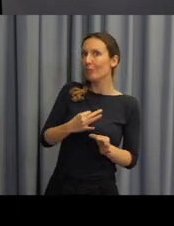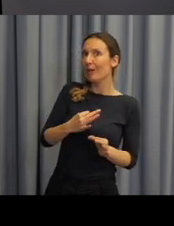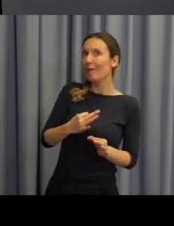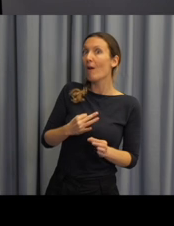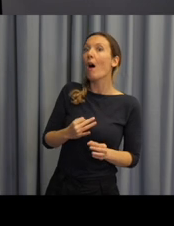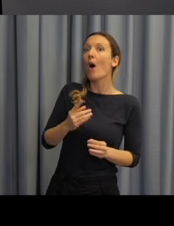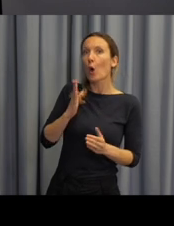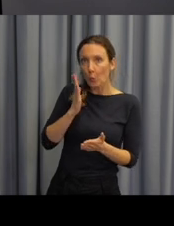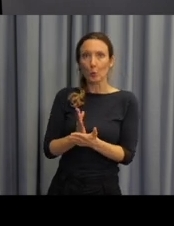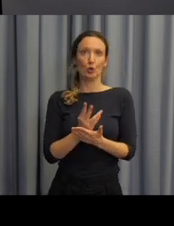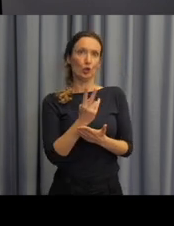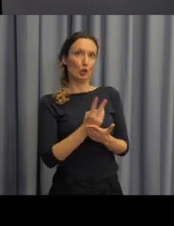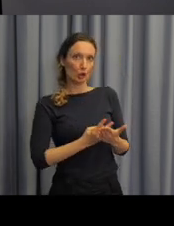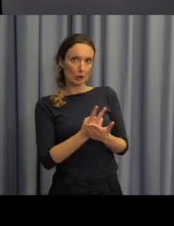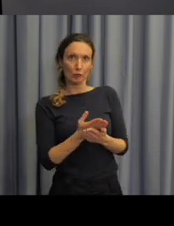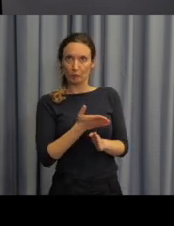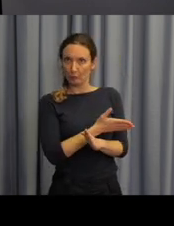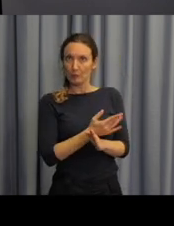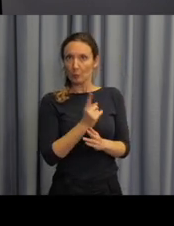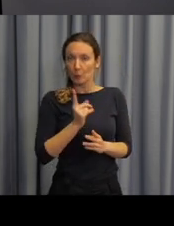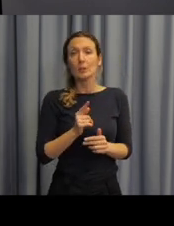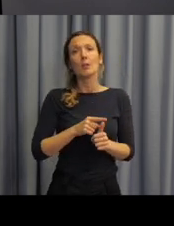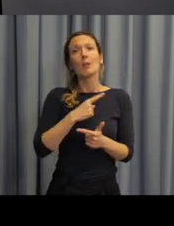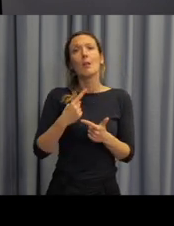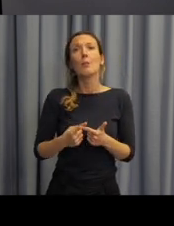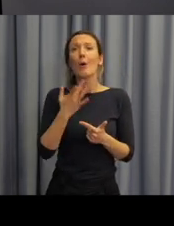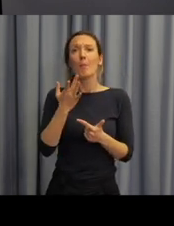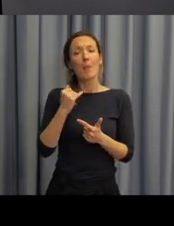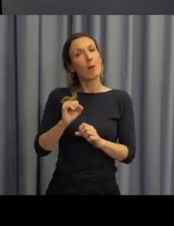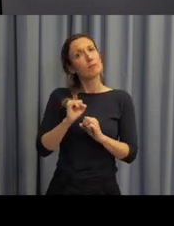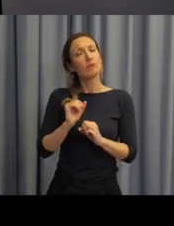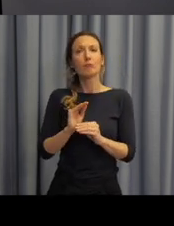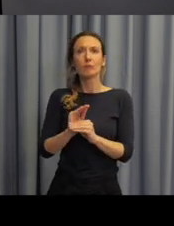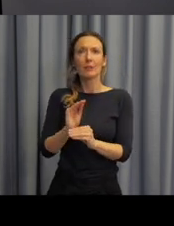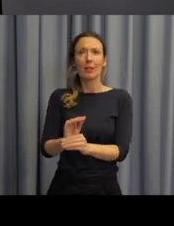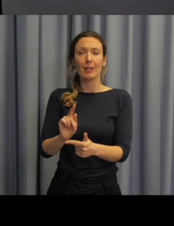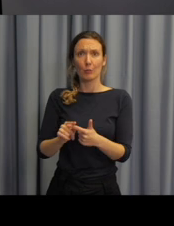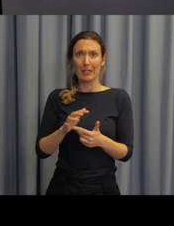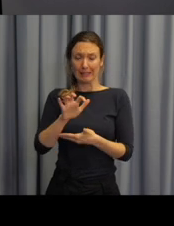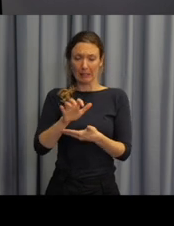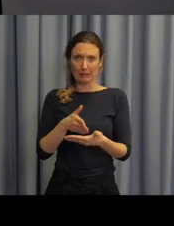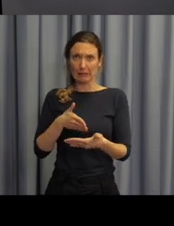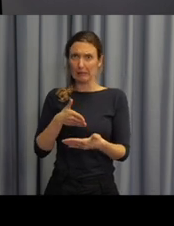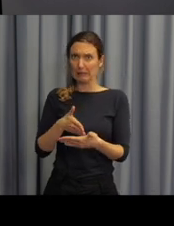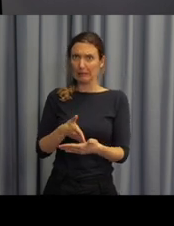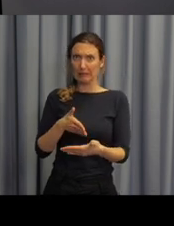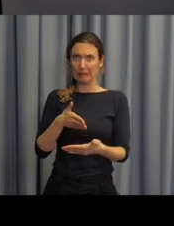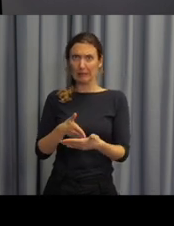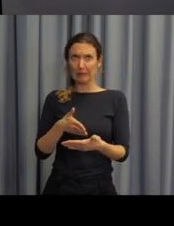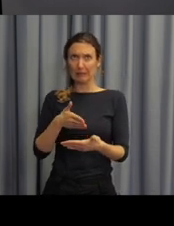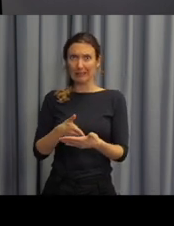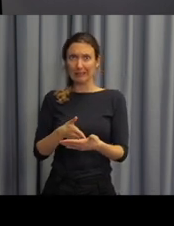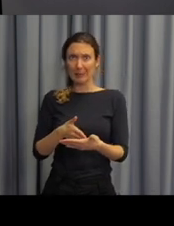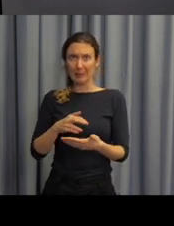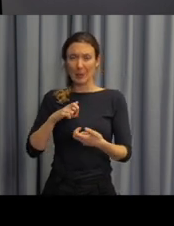různými způsoby prostřednictvím různých cvičení předcházet obtížím, které by